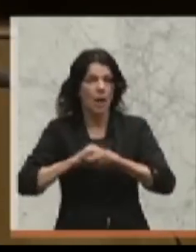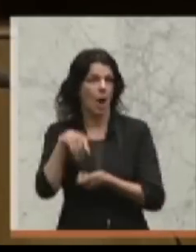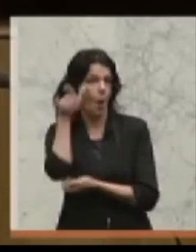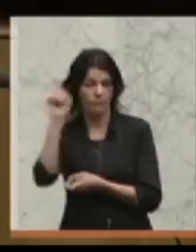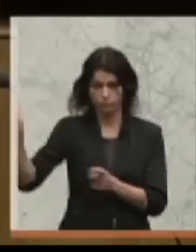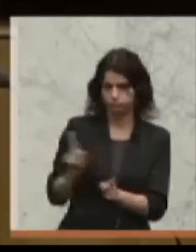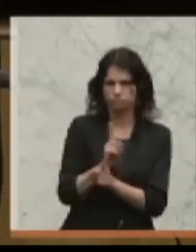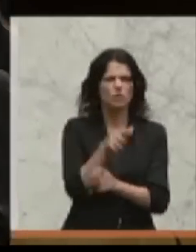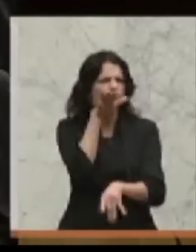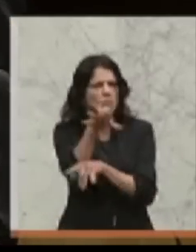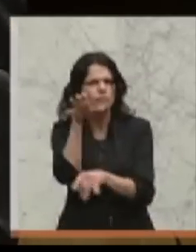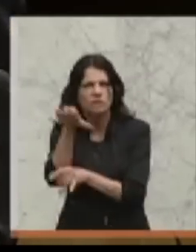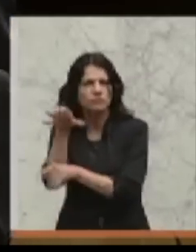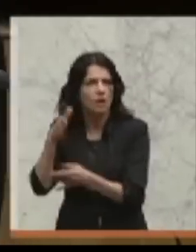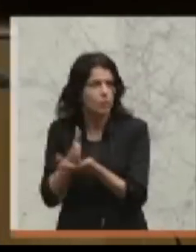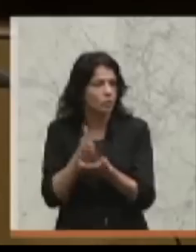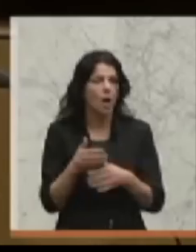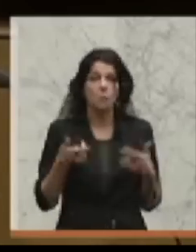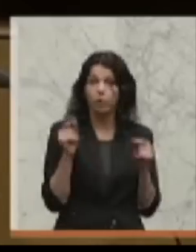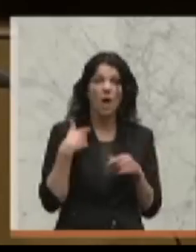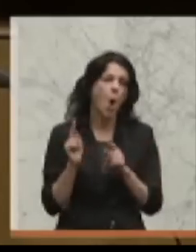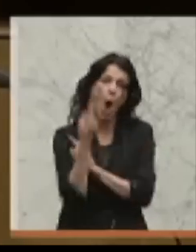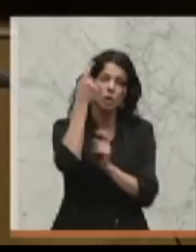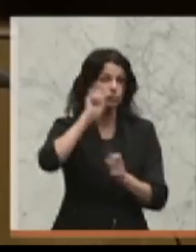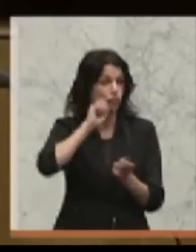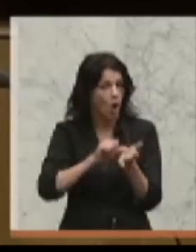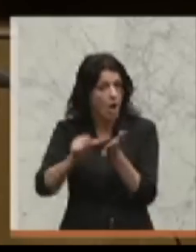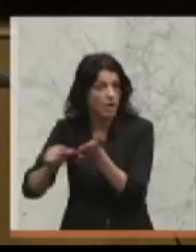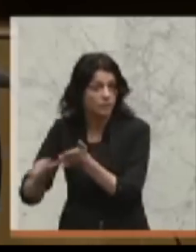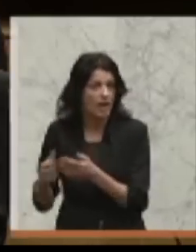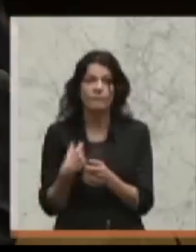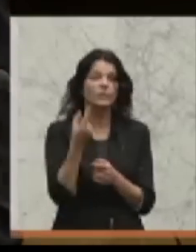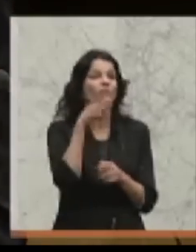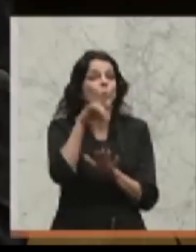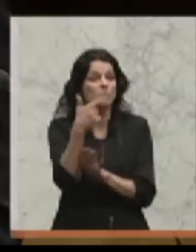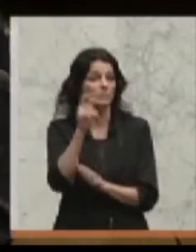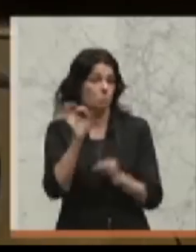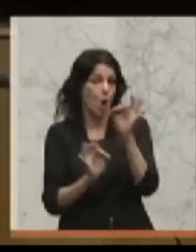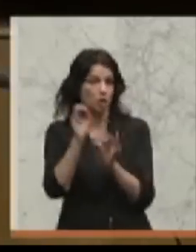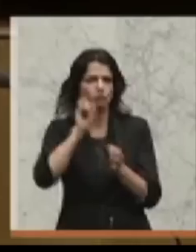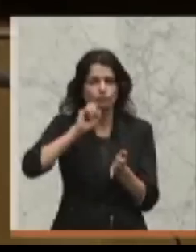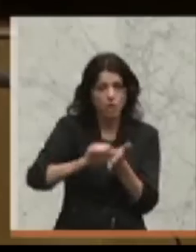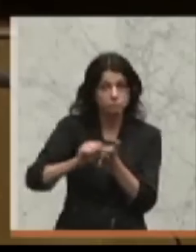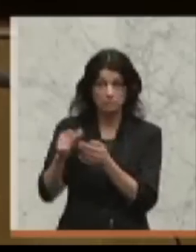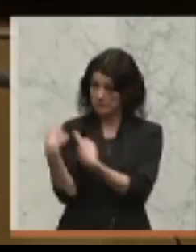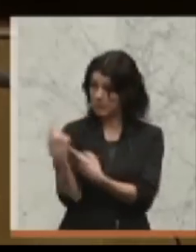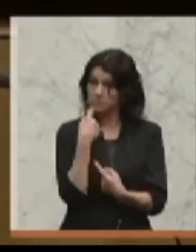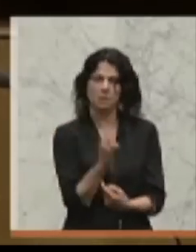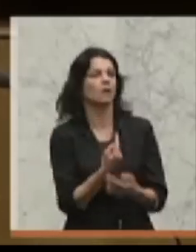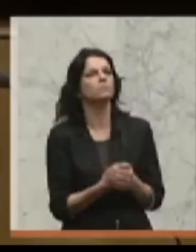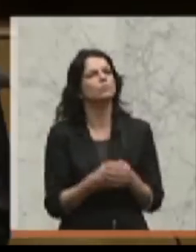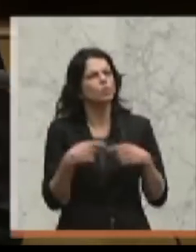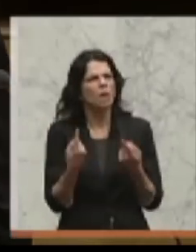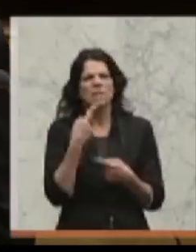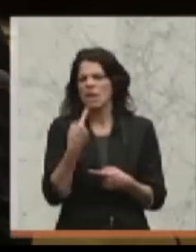partout, dass wir die höchste Abgabenquote haben. Wir haben schon fast 44 Prozent Abgabenquote, hat er hier selber erwähnt. Und da sagt er, wir